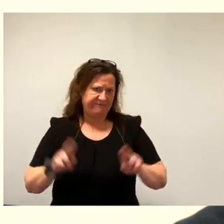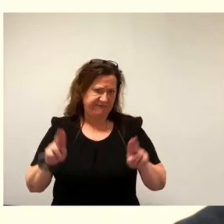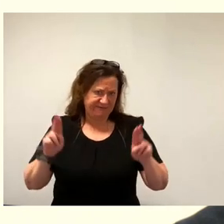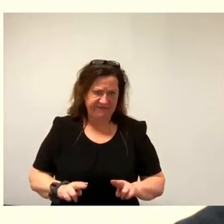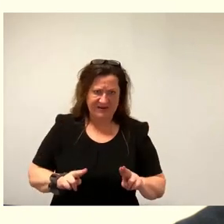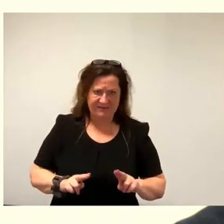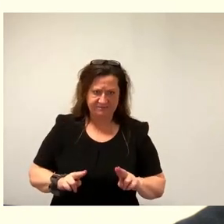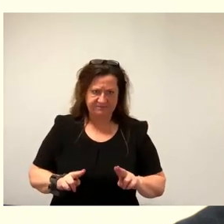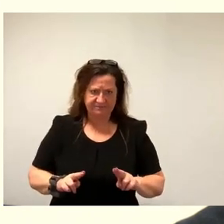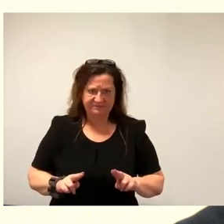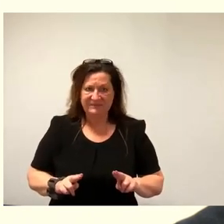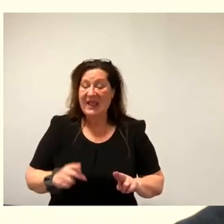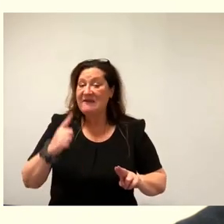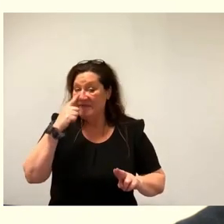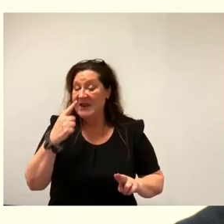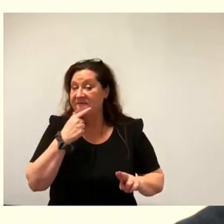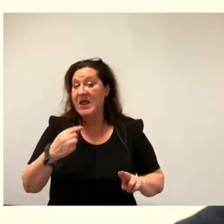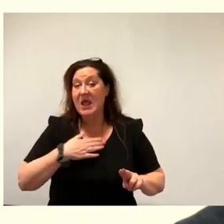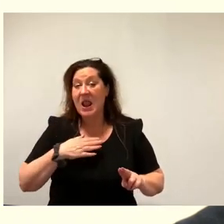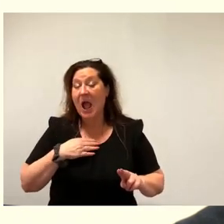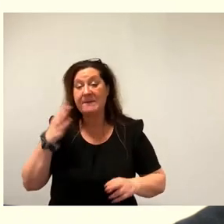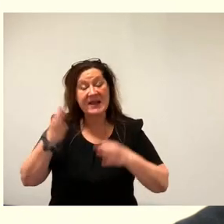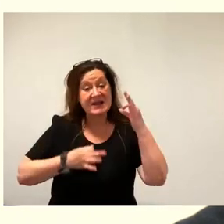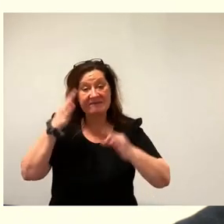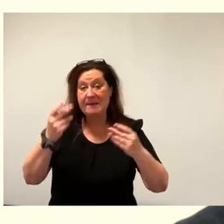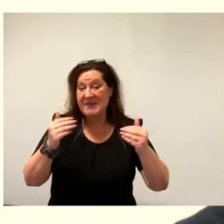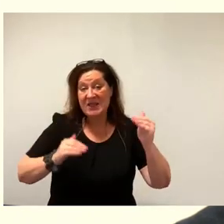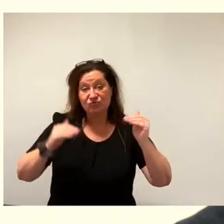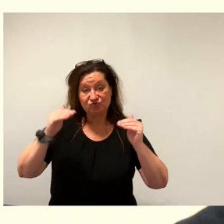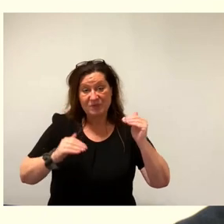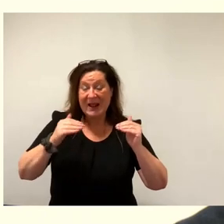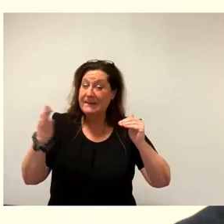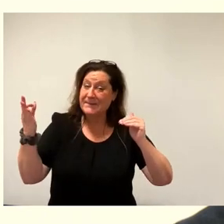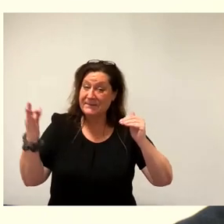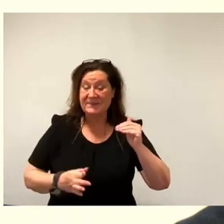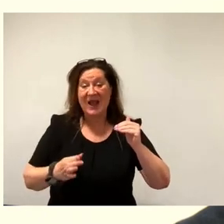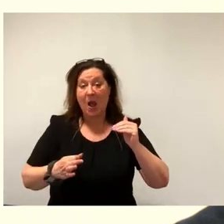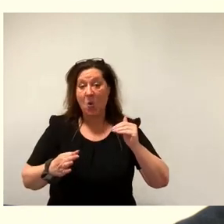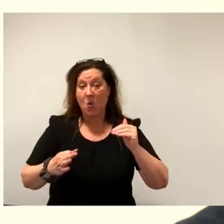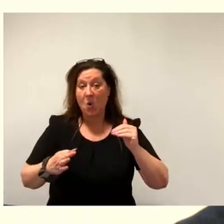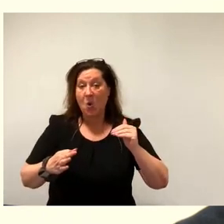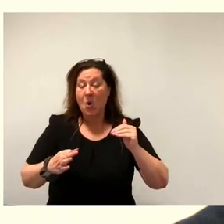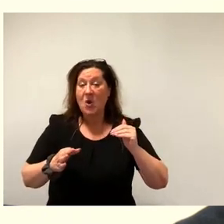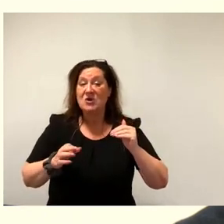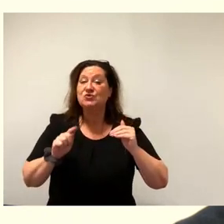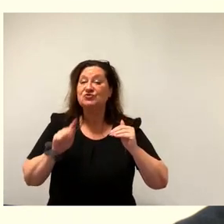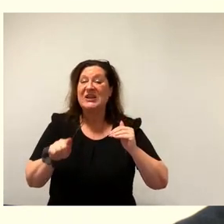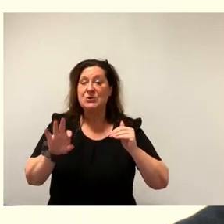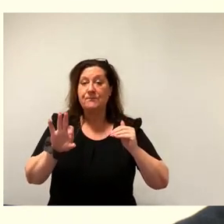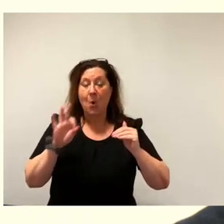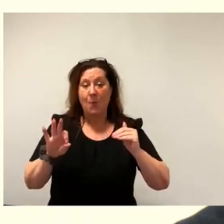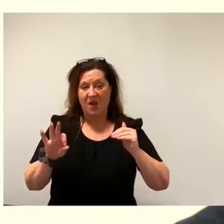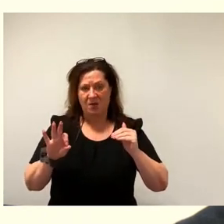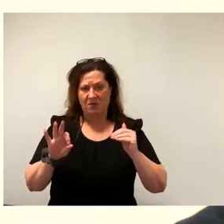Mietspiegel indes zu erstellen, benötigt man eine repräsentative Stichprobe. Und insofern